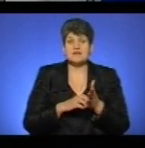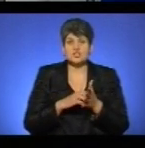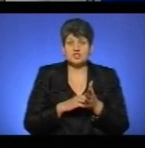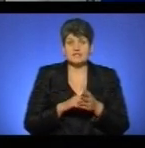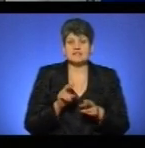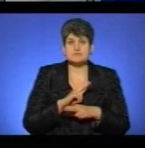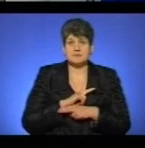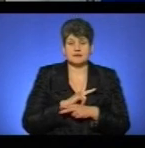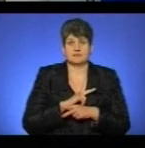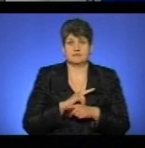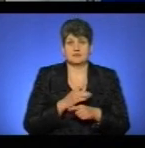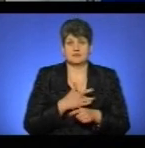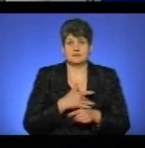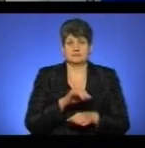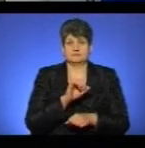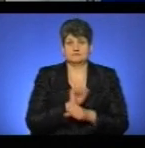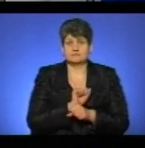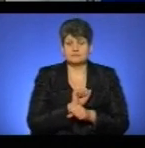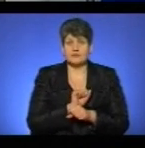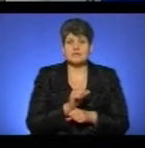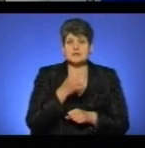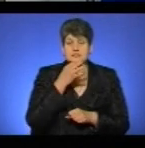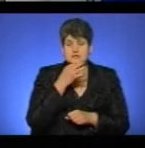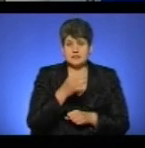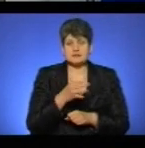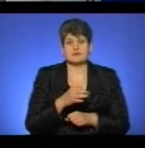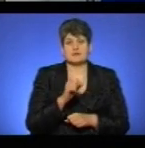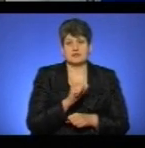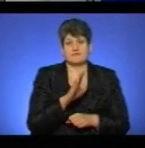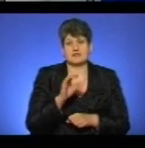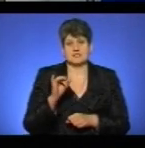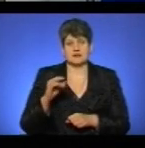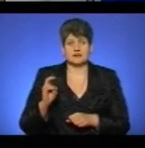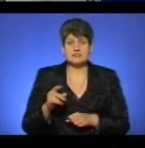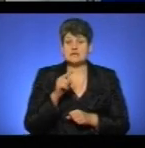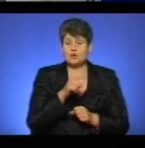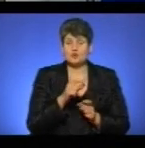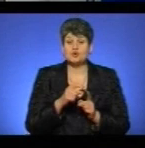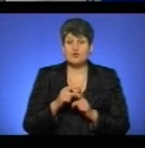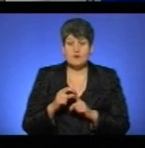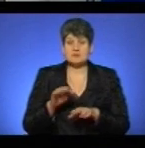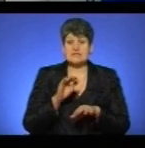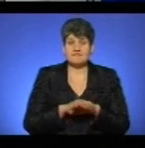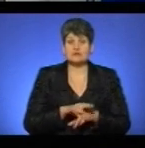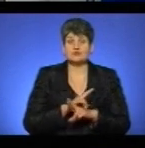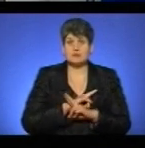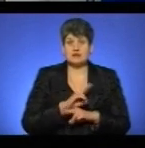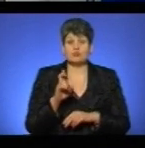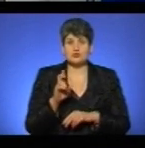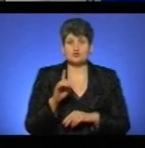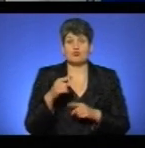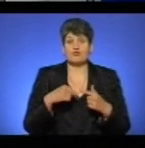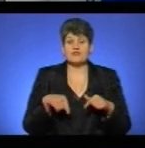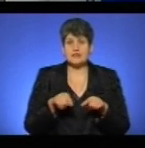серцева недостатність, повідомив речник Нацполіції області Андрій Василик. За його словами, за фактом смерті у Бучицькому відділенні